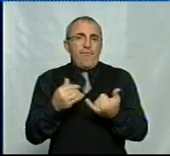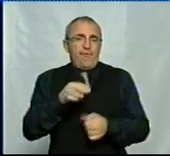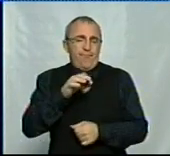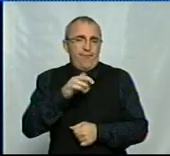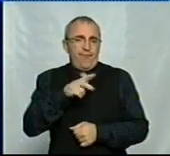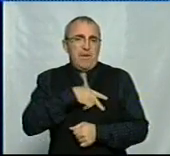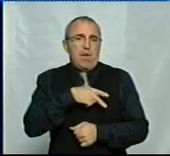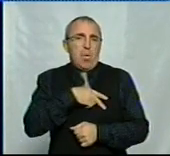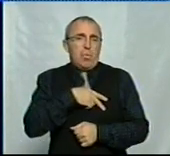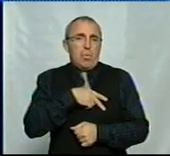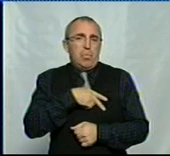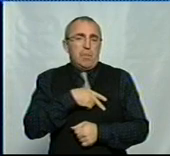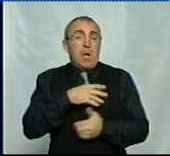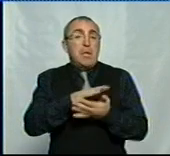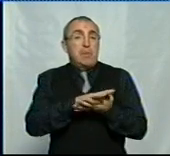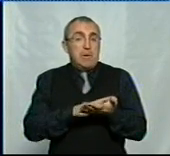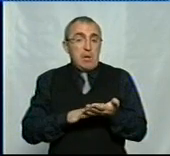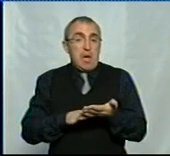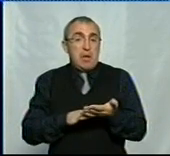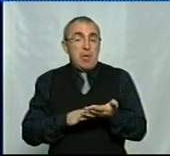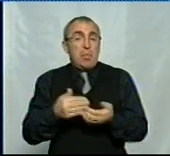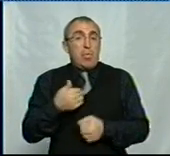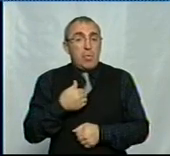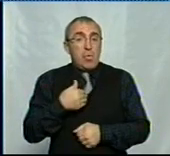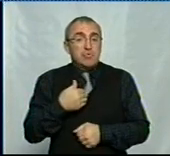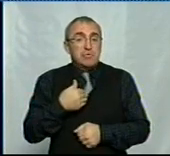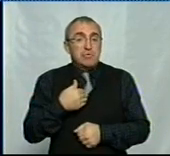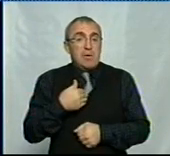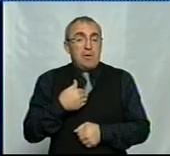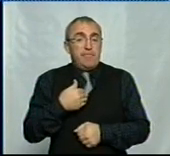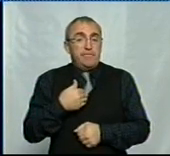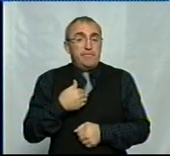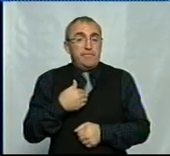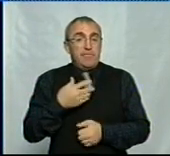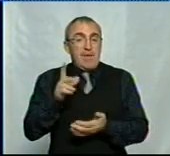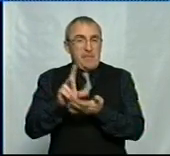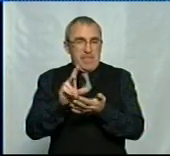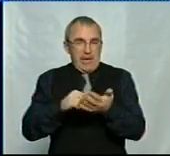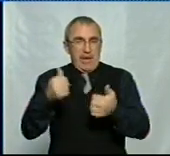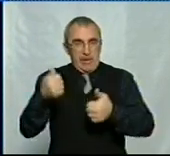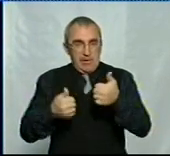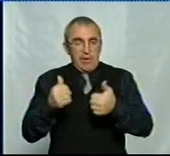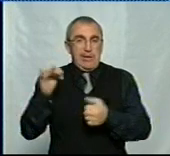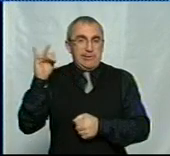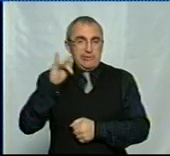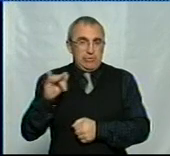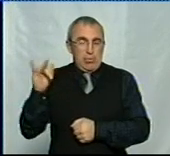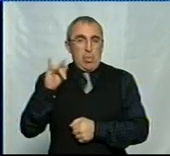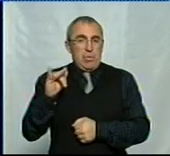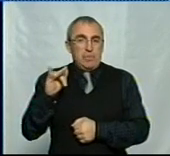Але далі, знов-таки, хочеться навести приклади із історії.